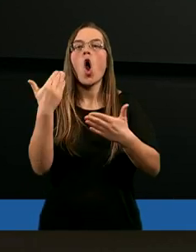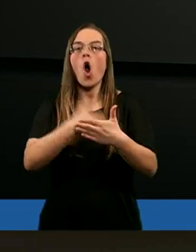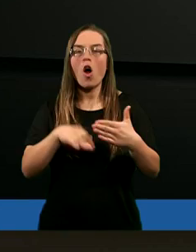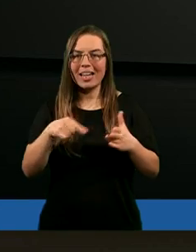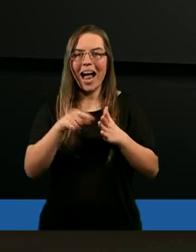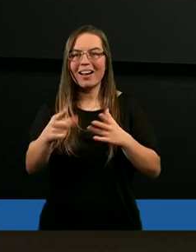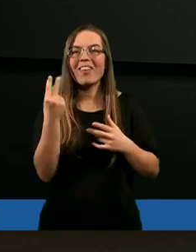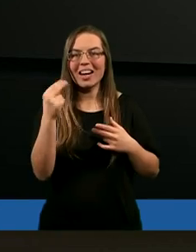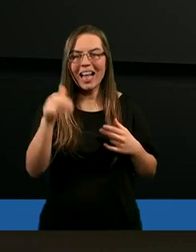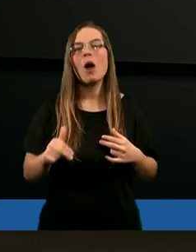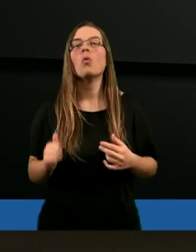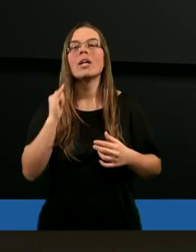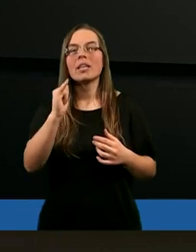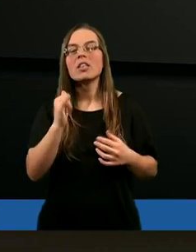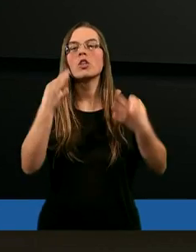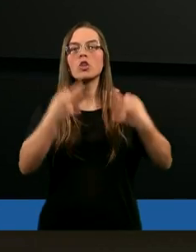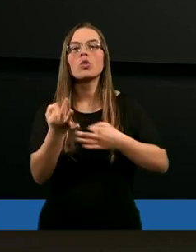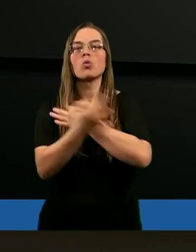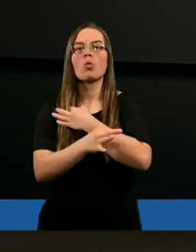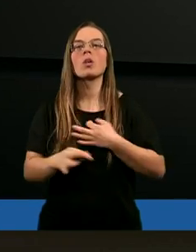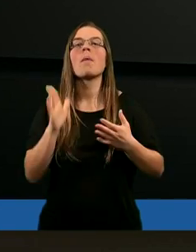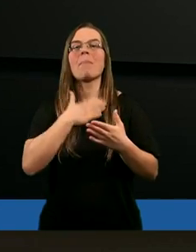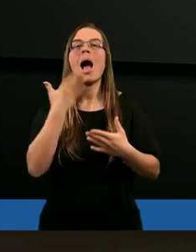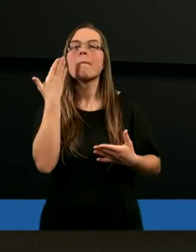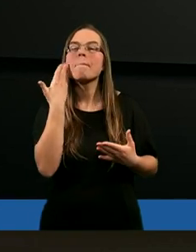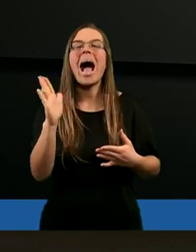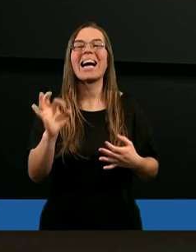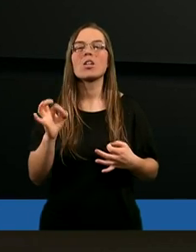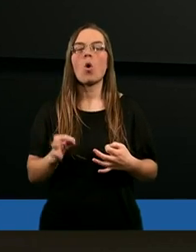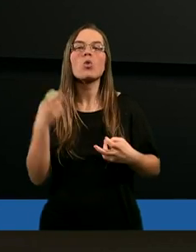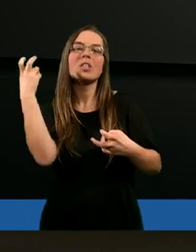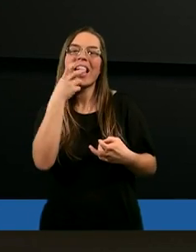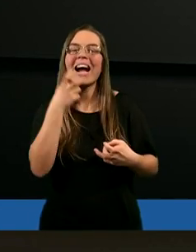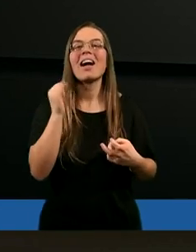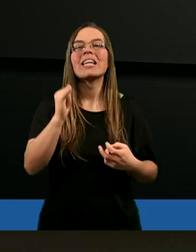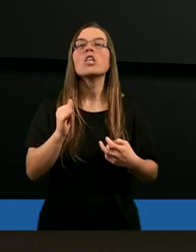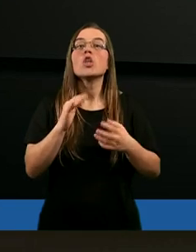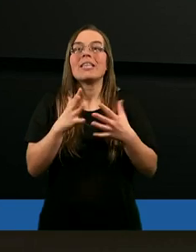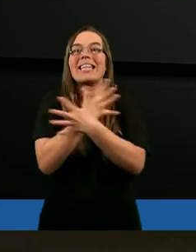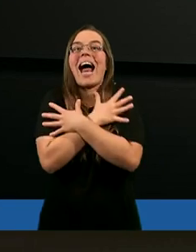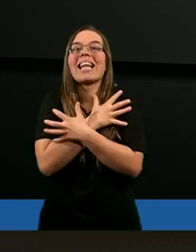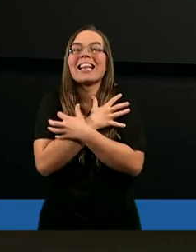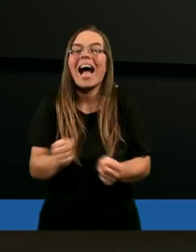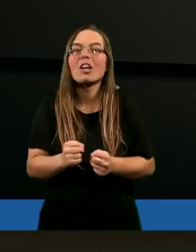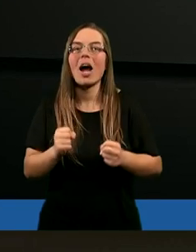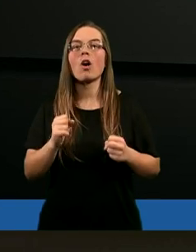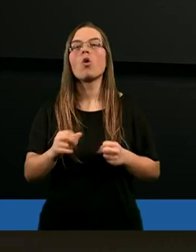końca i dzisiejsze studium ma bardzo ciekawy, frapujący